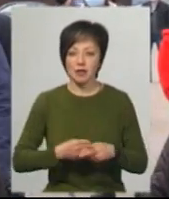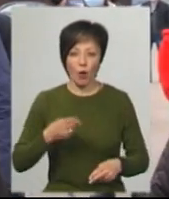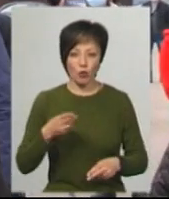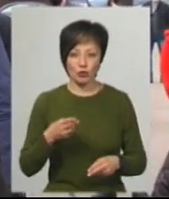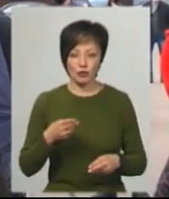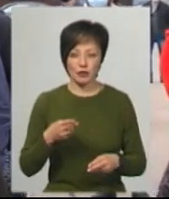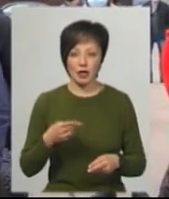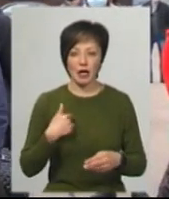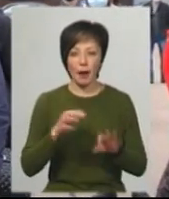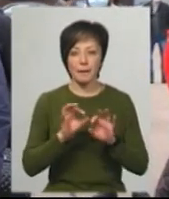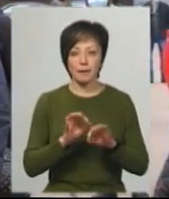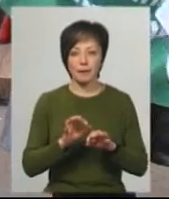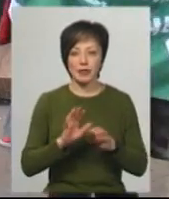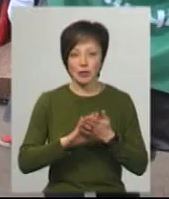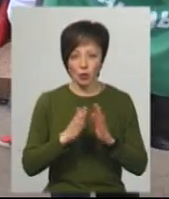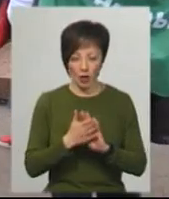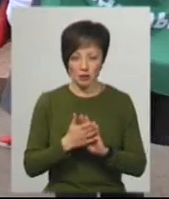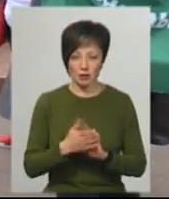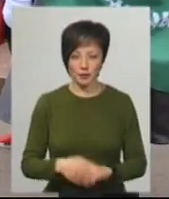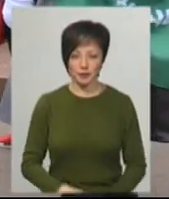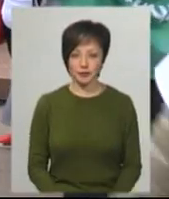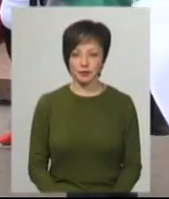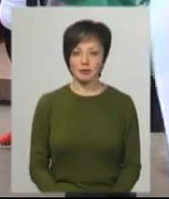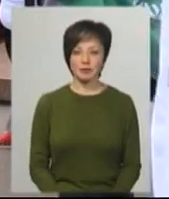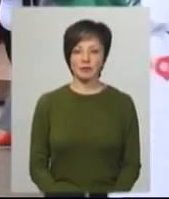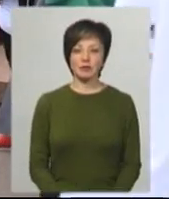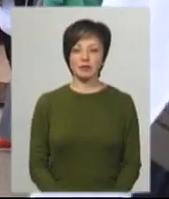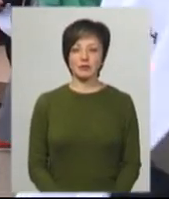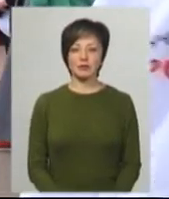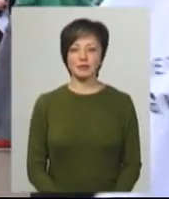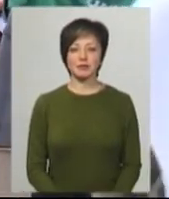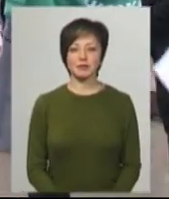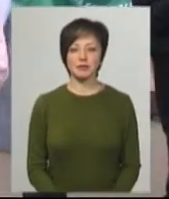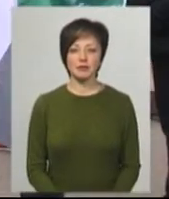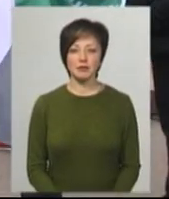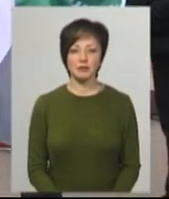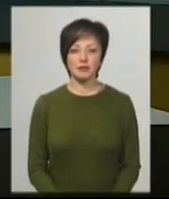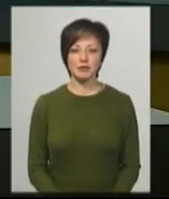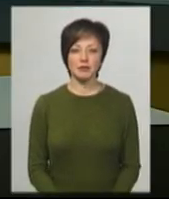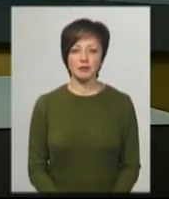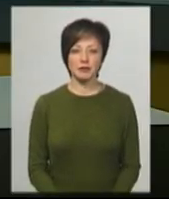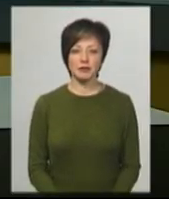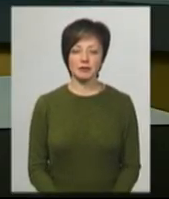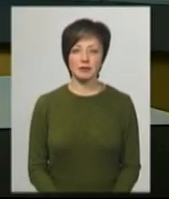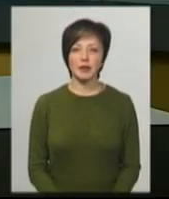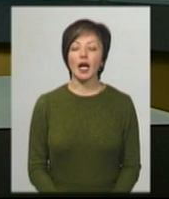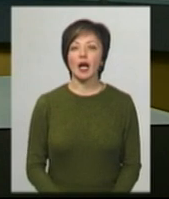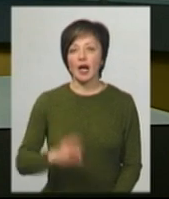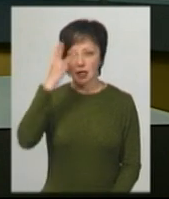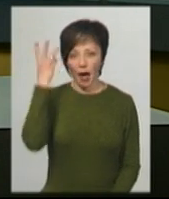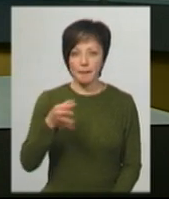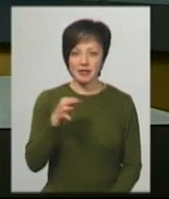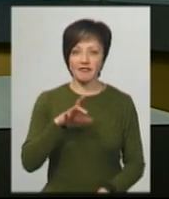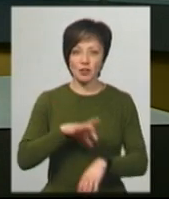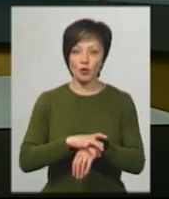ситуацію. Світлана Поробок, Дем'ян Цегольник. Новини на Суспільному. Хмельницький. На Хмельниччині